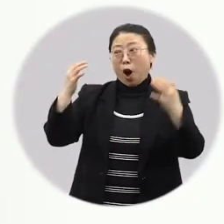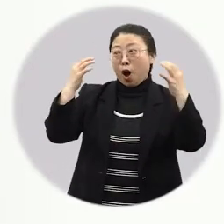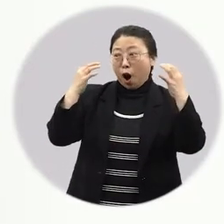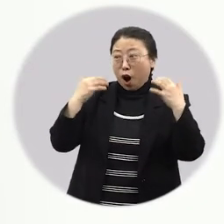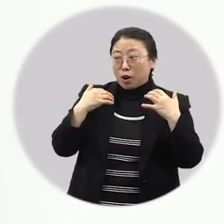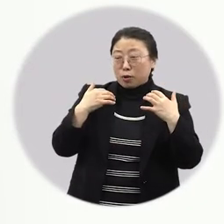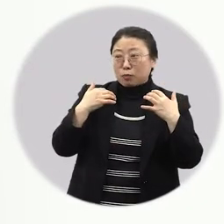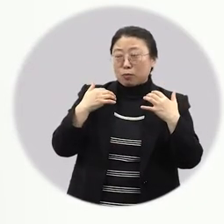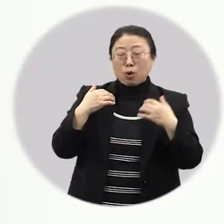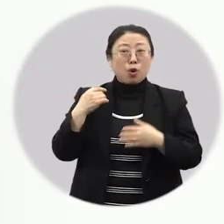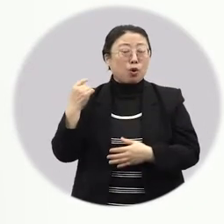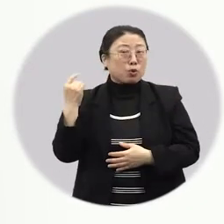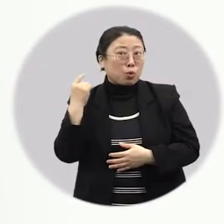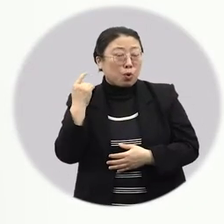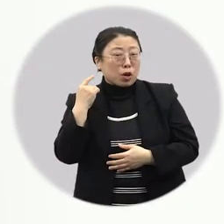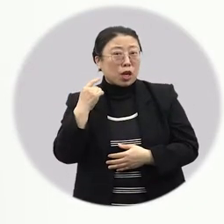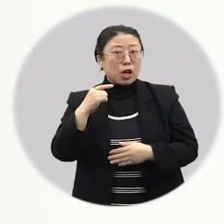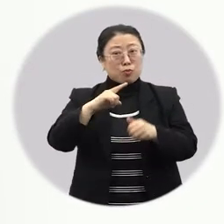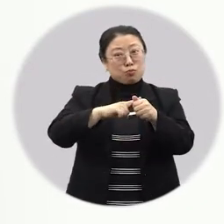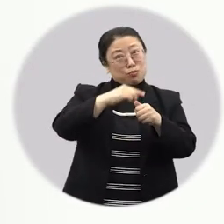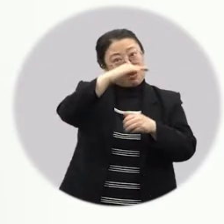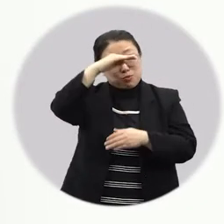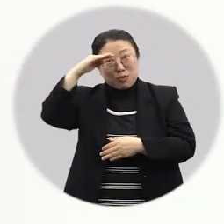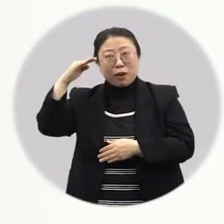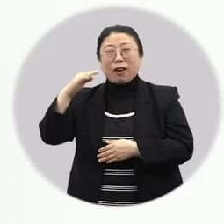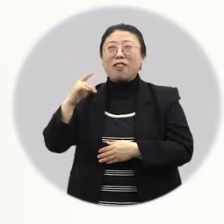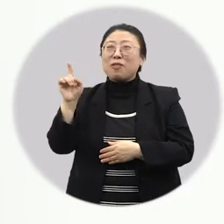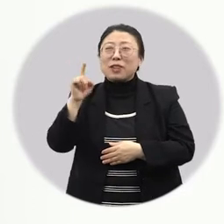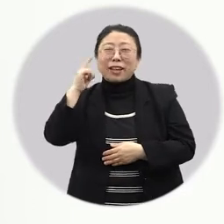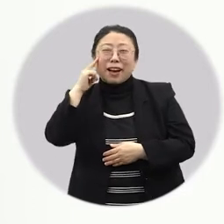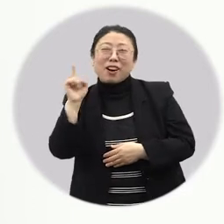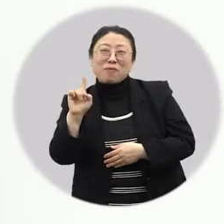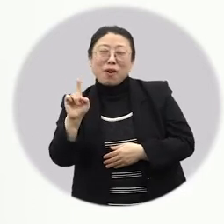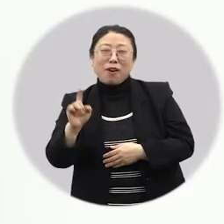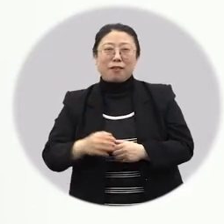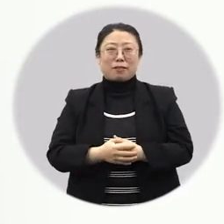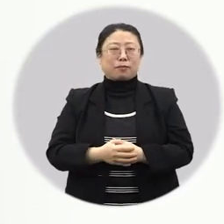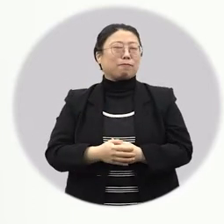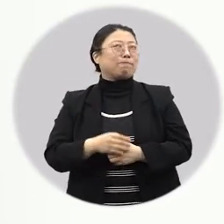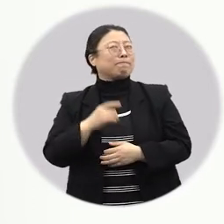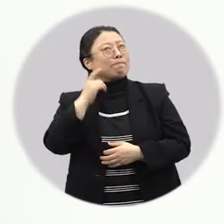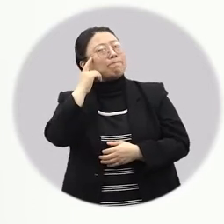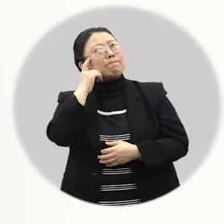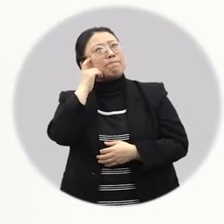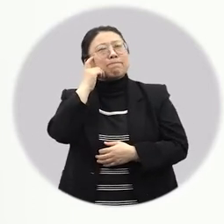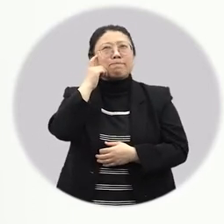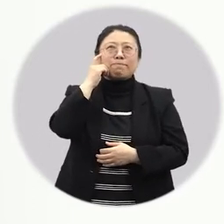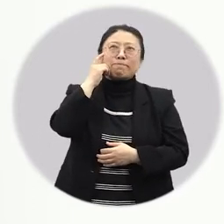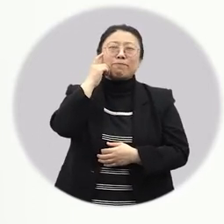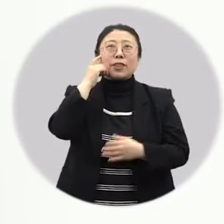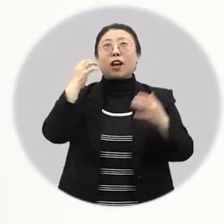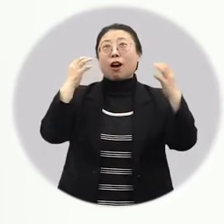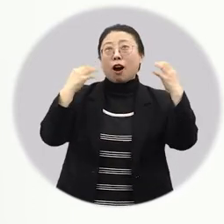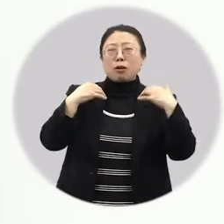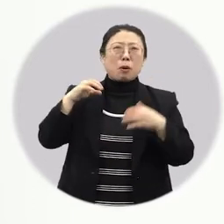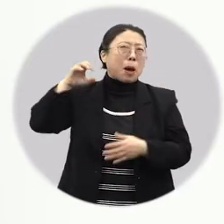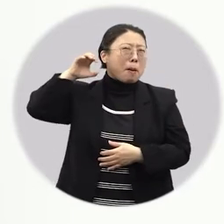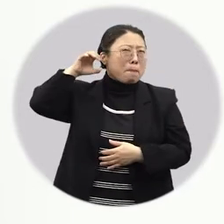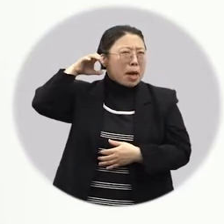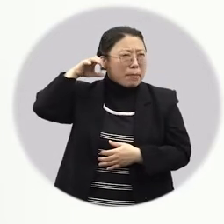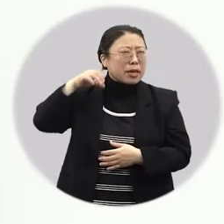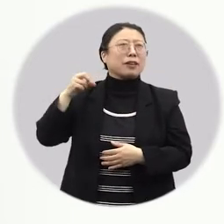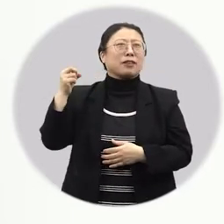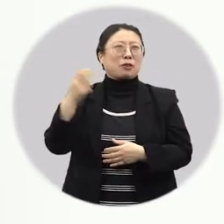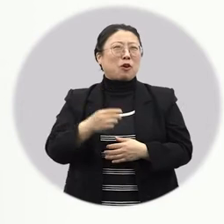장생이는 여름 하면 무슨 소리, 또 어떤 풍경이 떠오르나요? 음, 저는 여름 하면